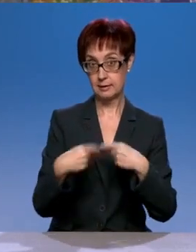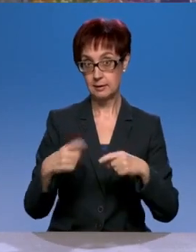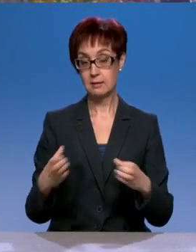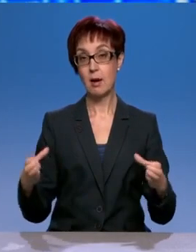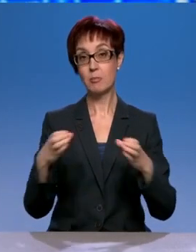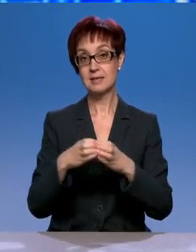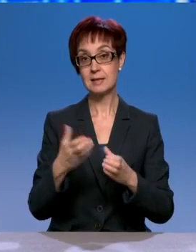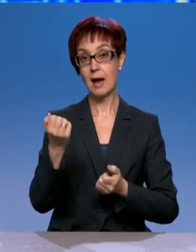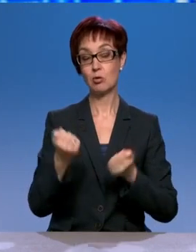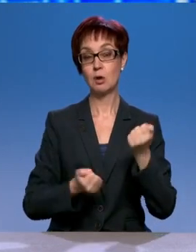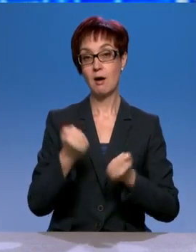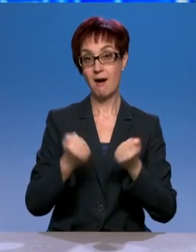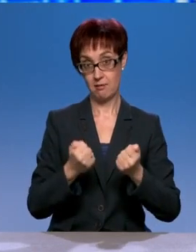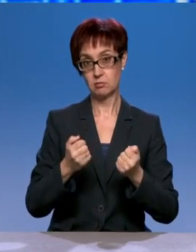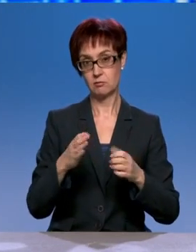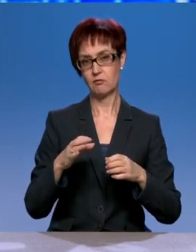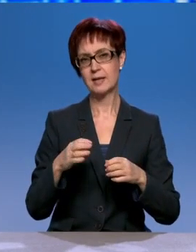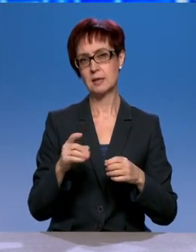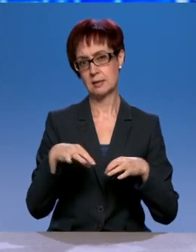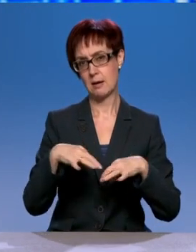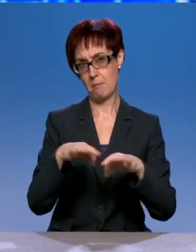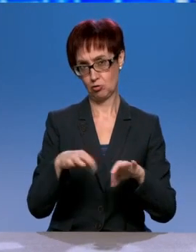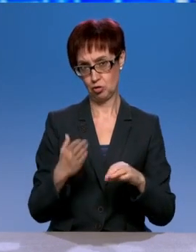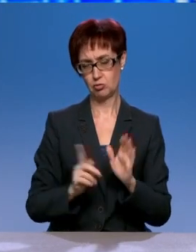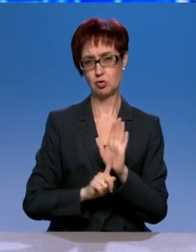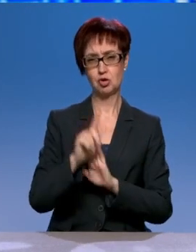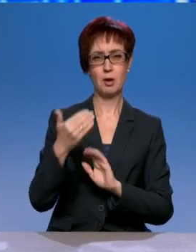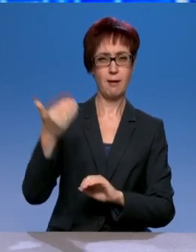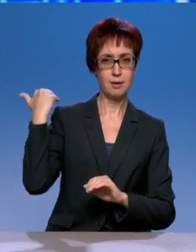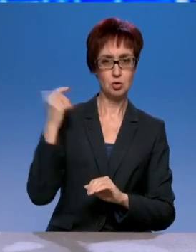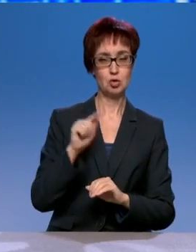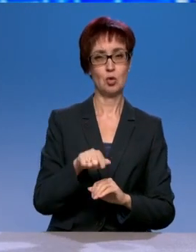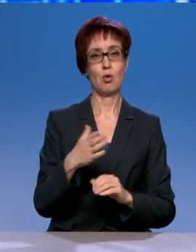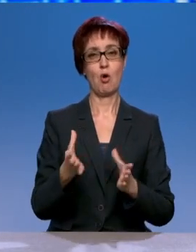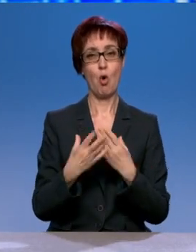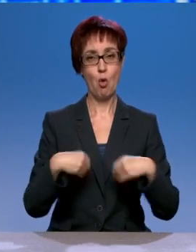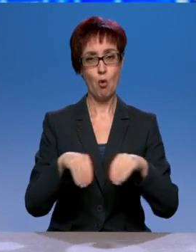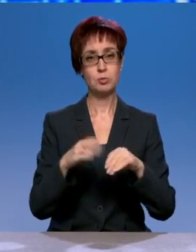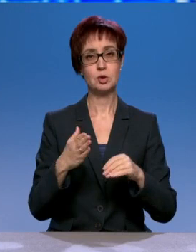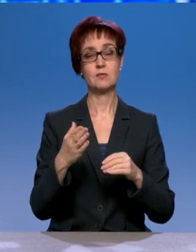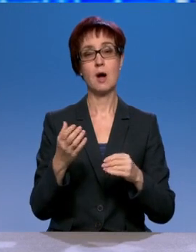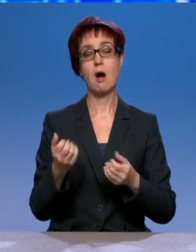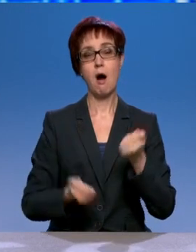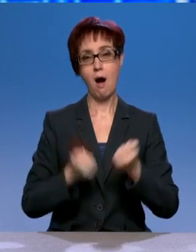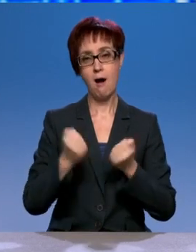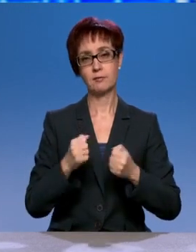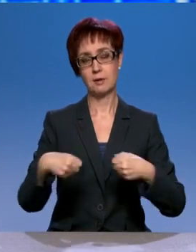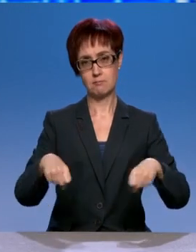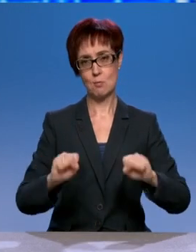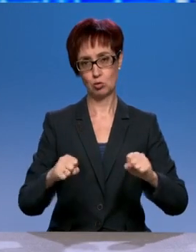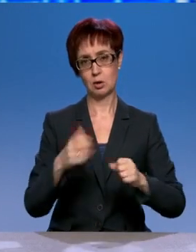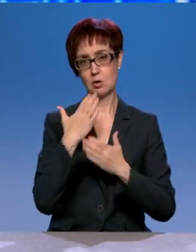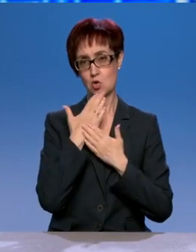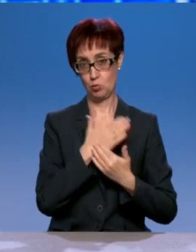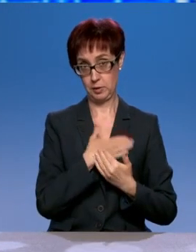всероссийского общества. Автомотолюбителей, как оно сейчас называется. Оно существует. Существуют какие-то недавно